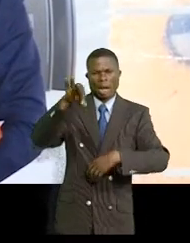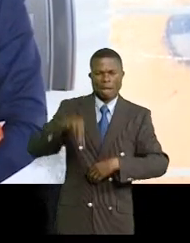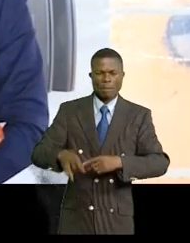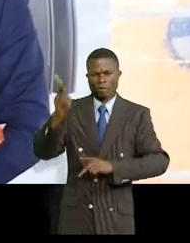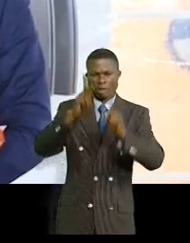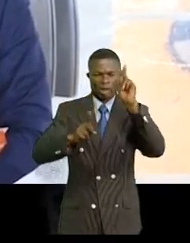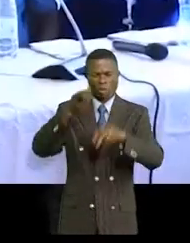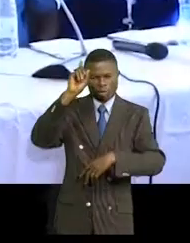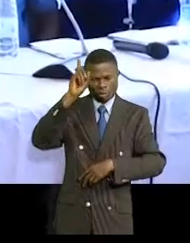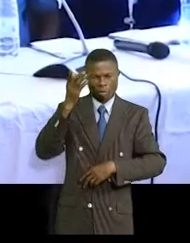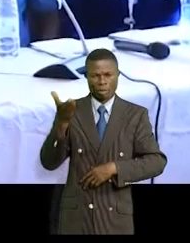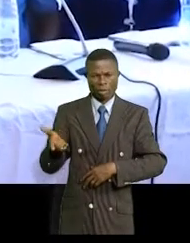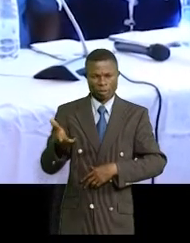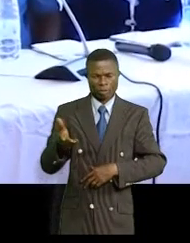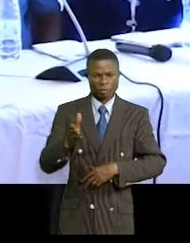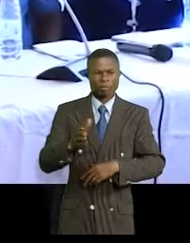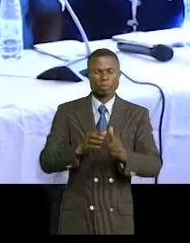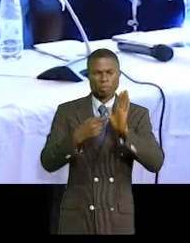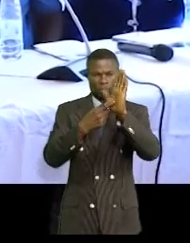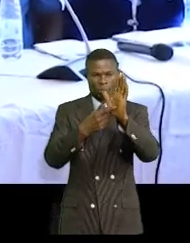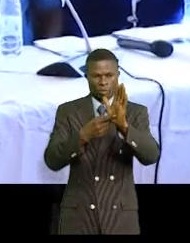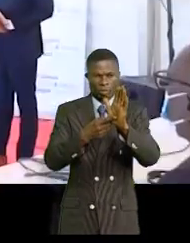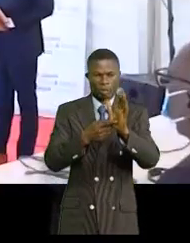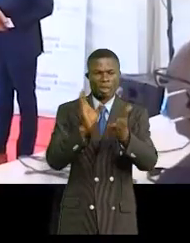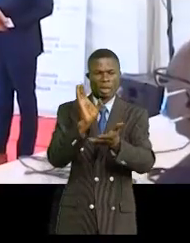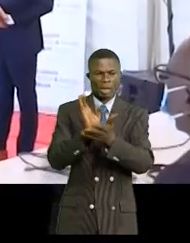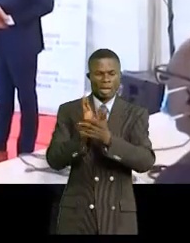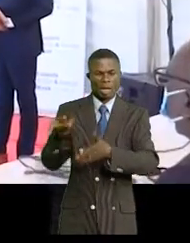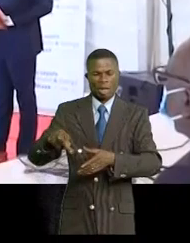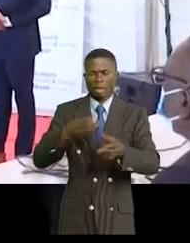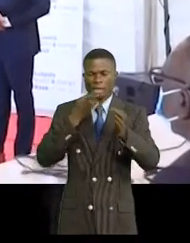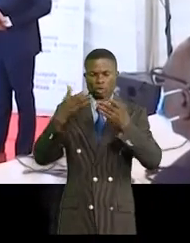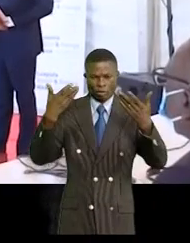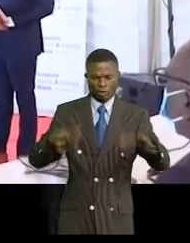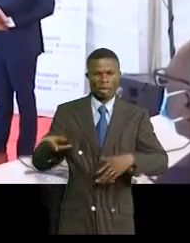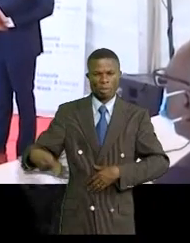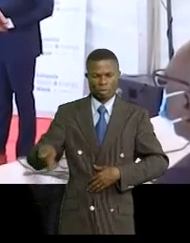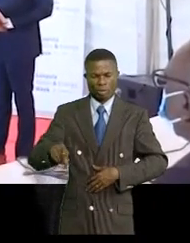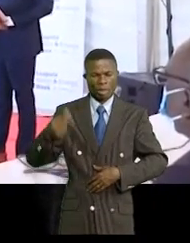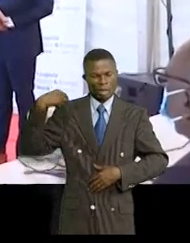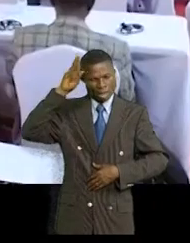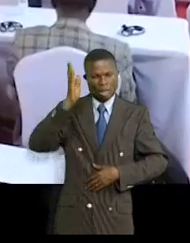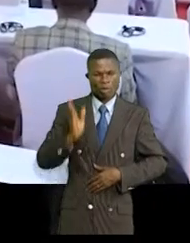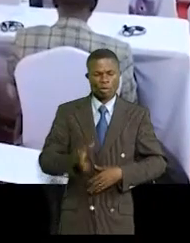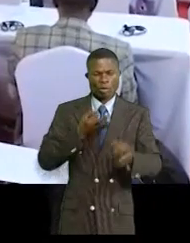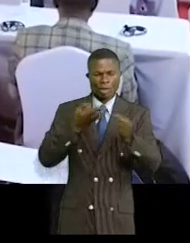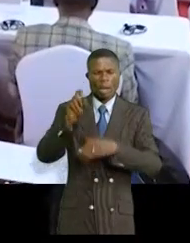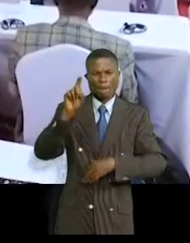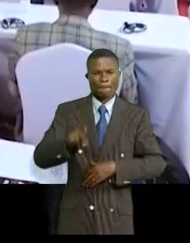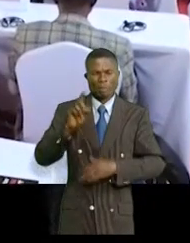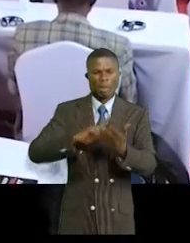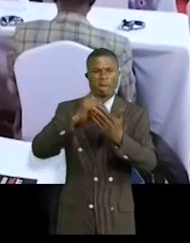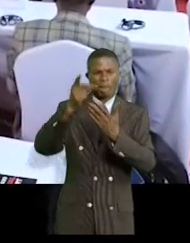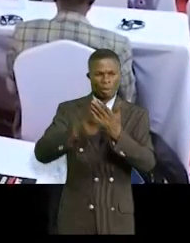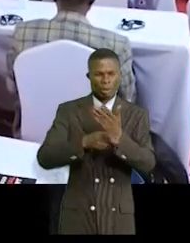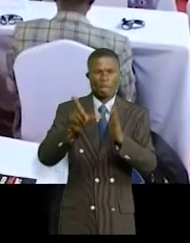leurs peuples respectifs Après avoir présenté la carte postale de sa province Jacques Yaboula exprimera ses attentes du projet